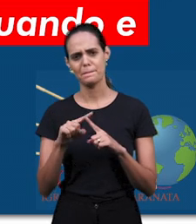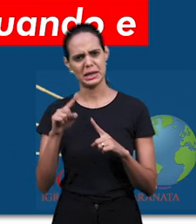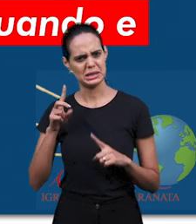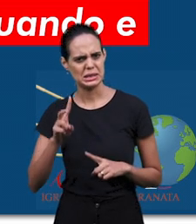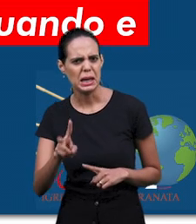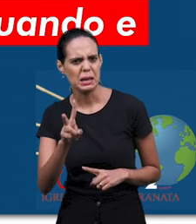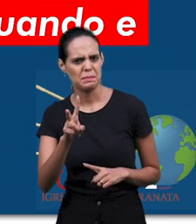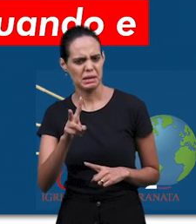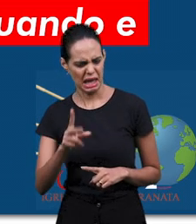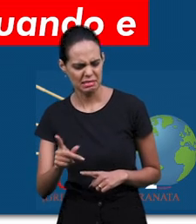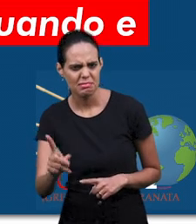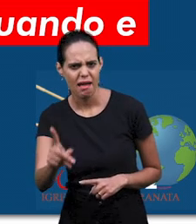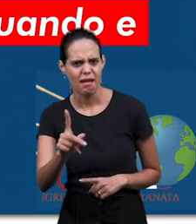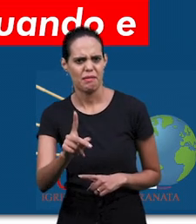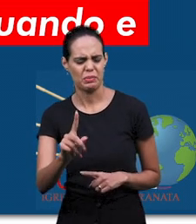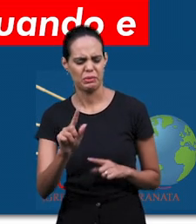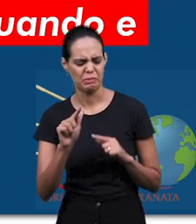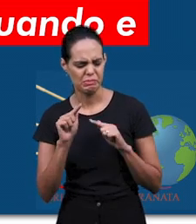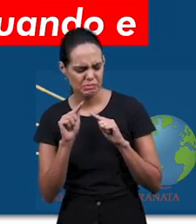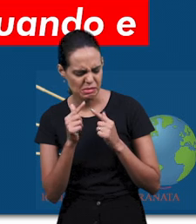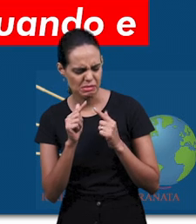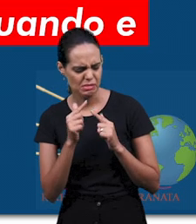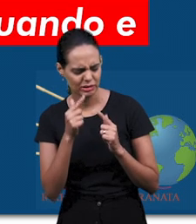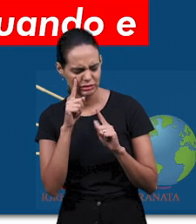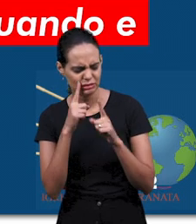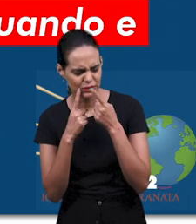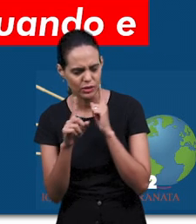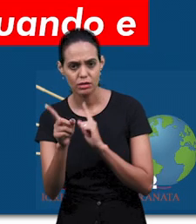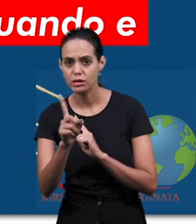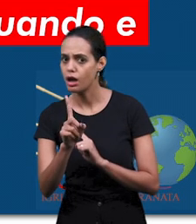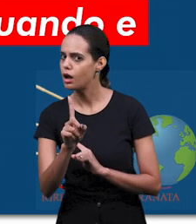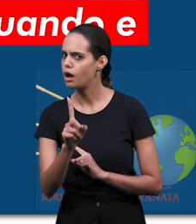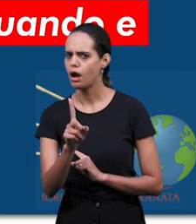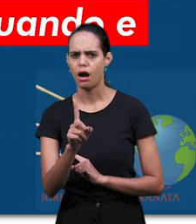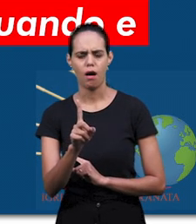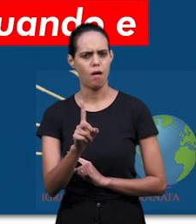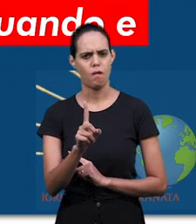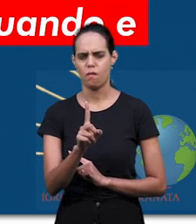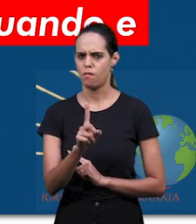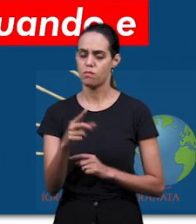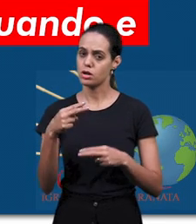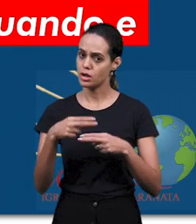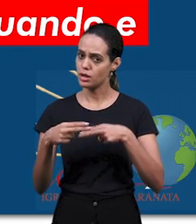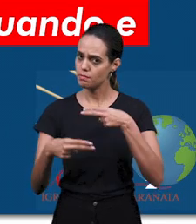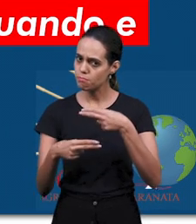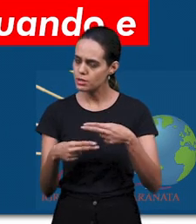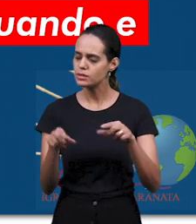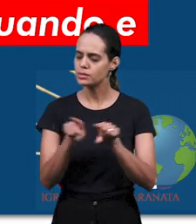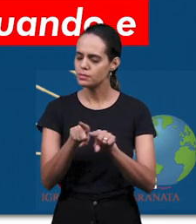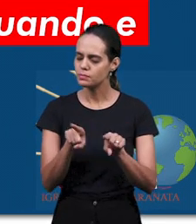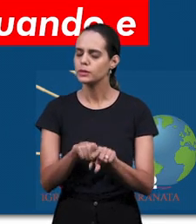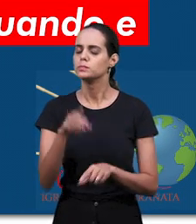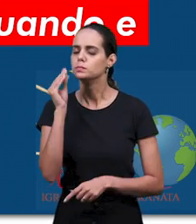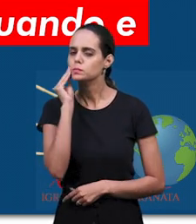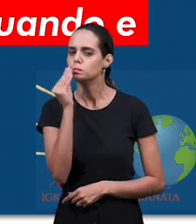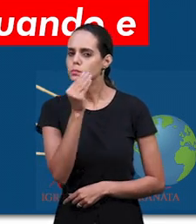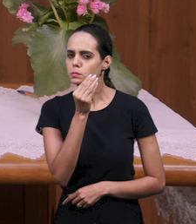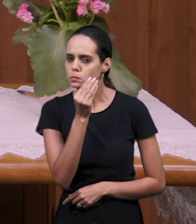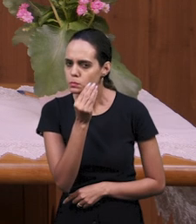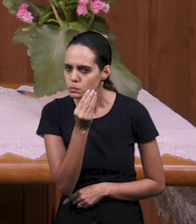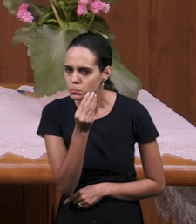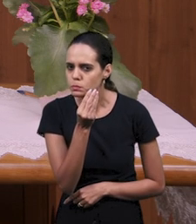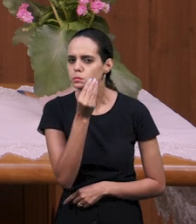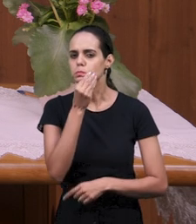закончилось. И Слово говорит, и постился, и молился перед Богом Небесным. И мы